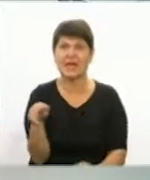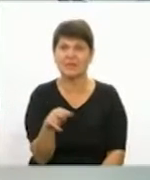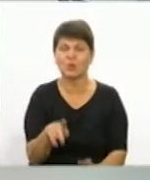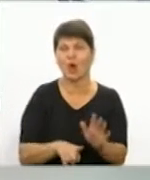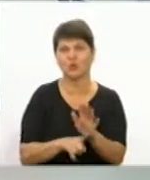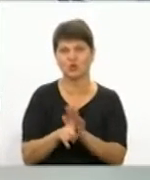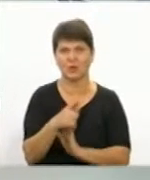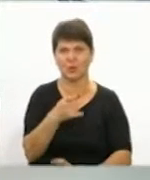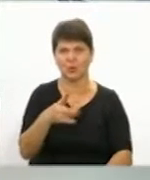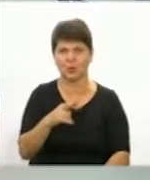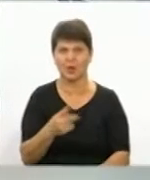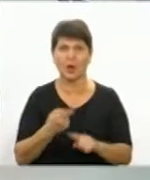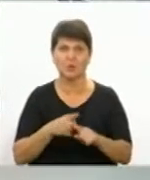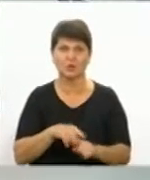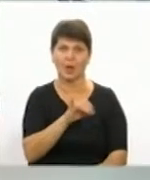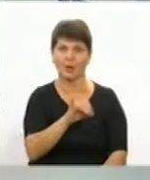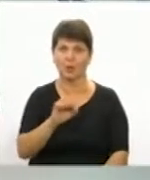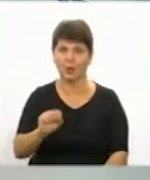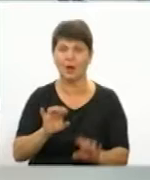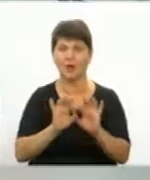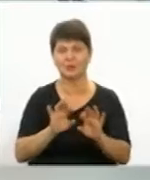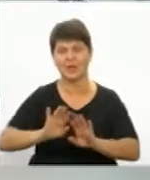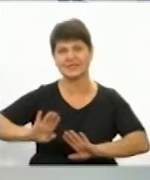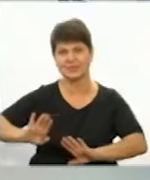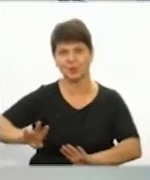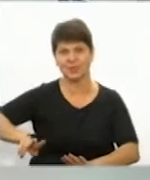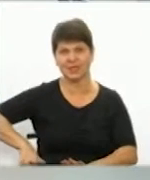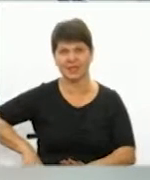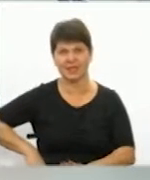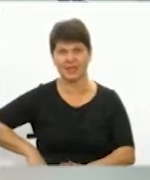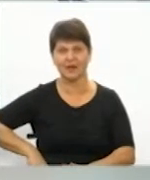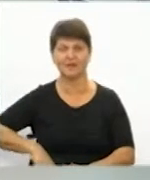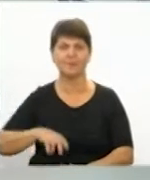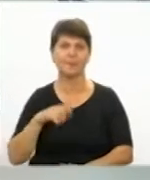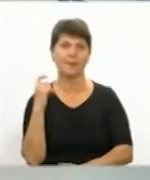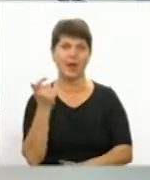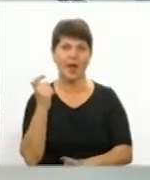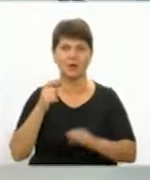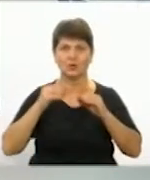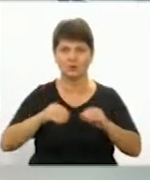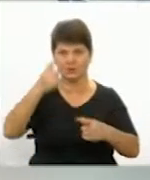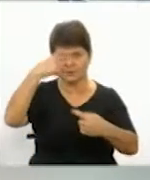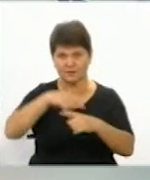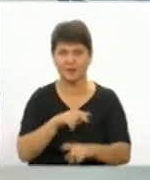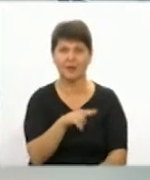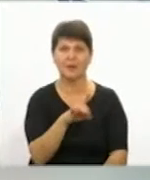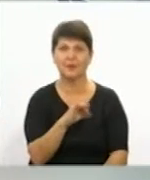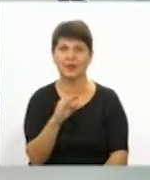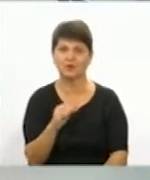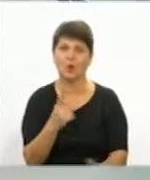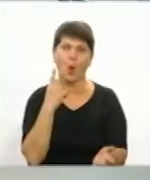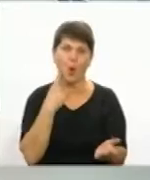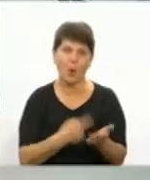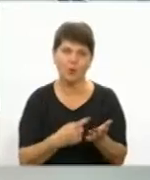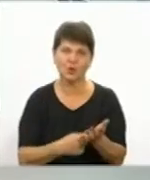початку грудня. Про це Суспільному розповіла заступниця директора з агротехнічних питань Тетяна Прибаш. Чи обґрунтована